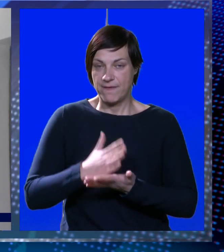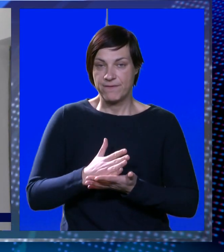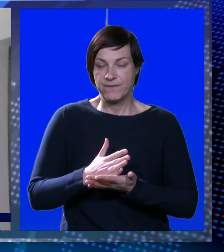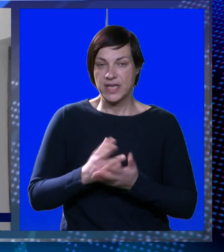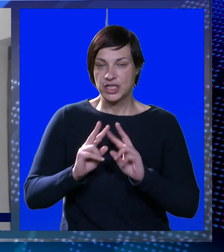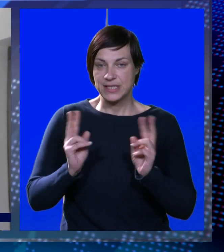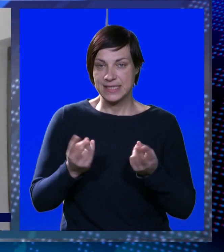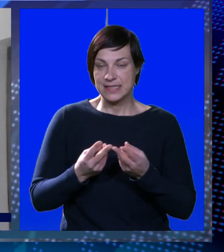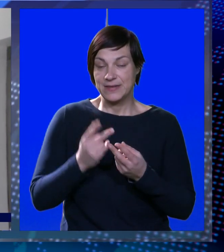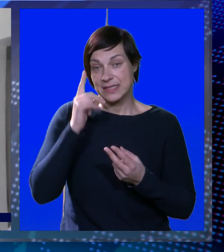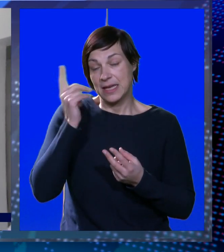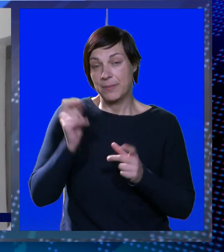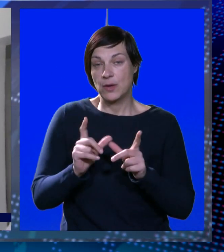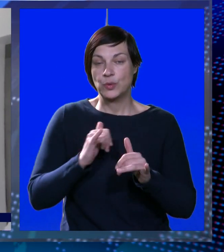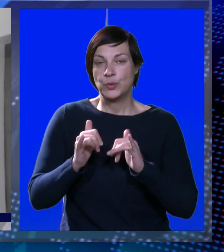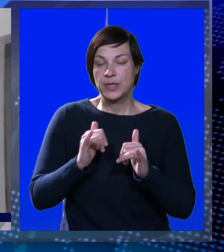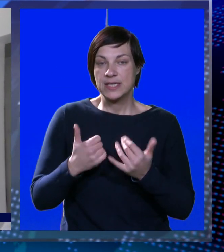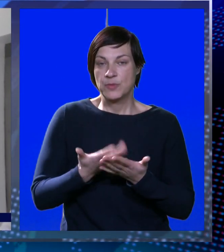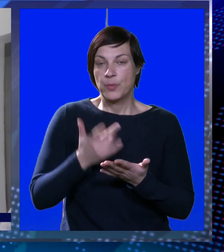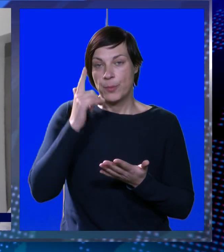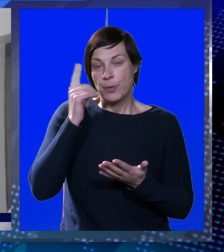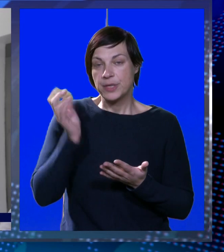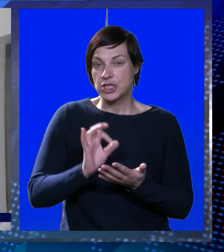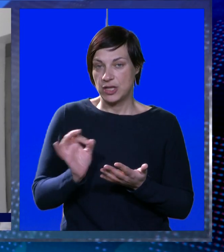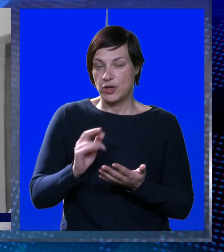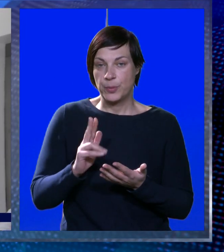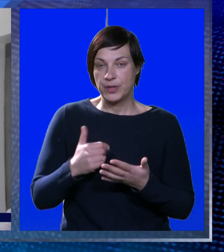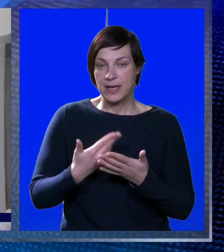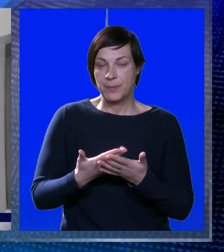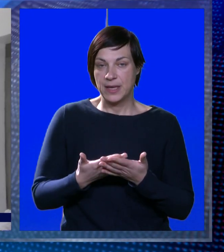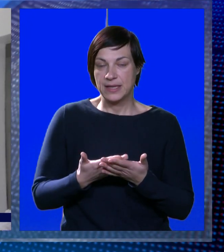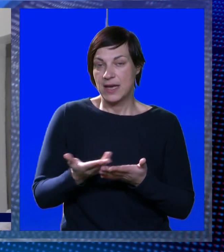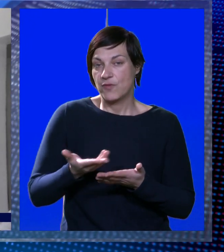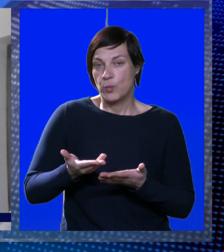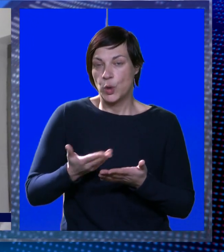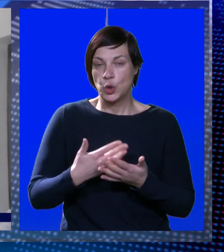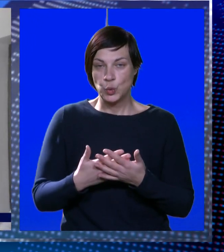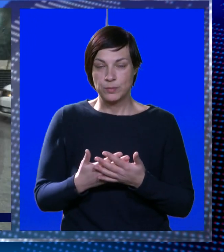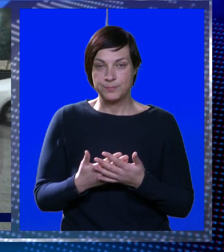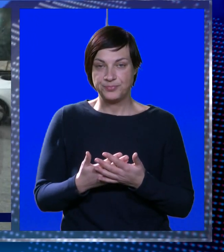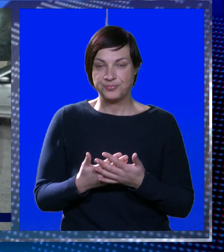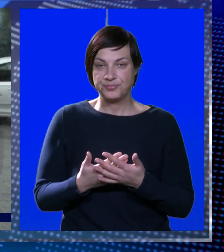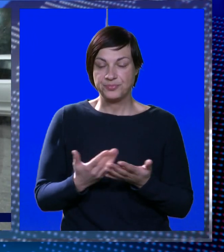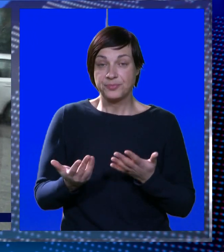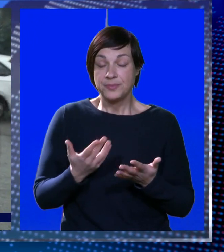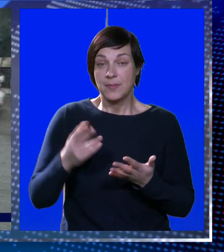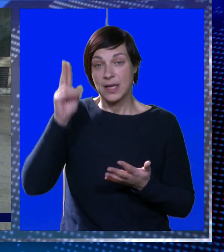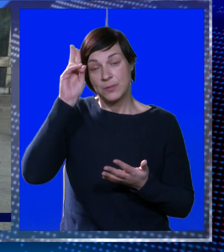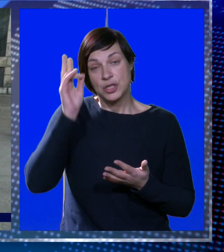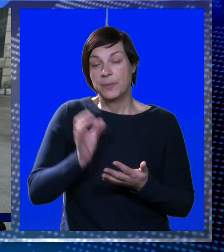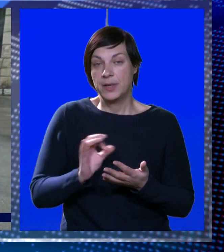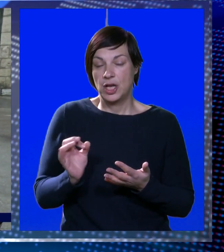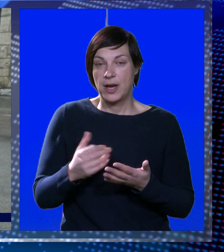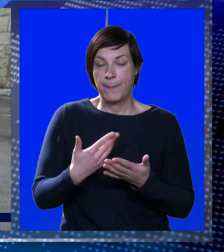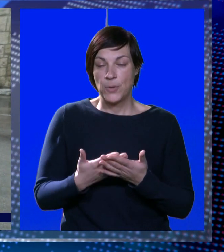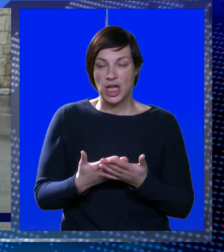svjetski brend u turizmu, pa po mojom mišljenju dobro je da ima i takvu vrstu ponude. Pa možda bi